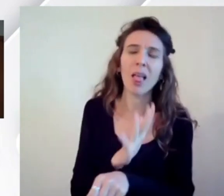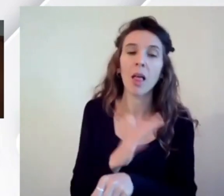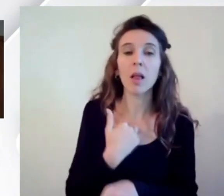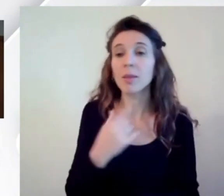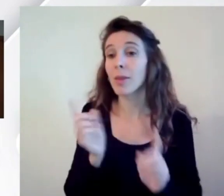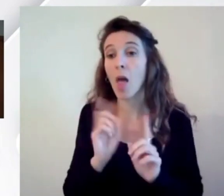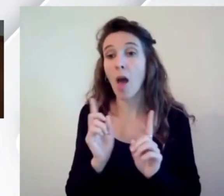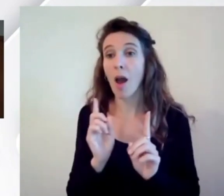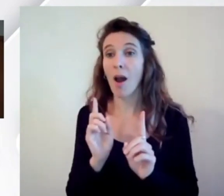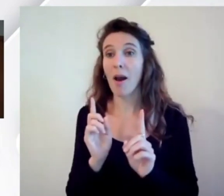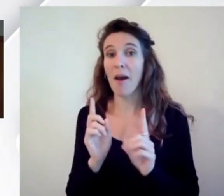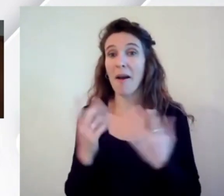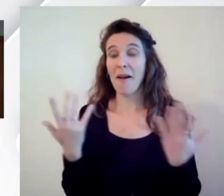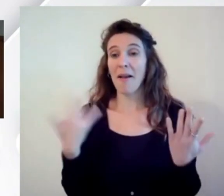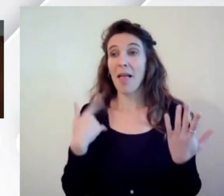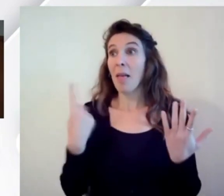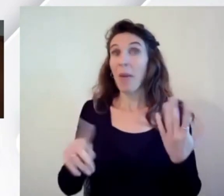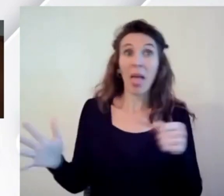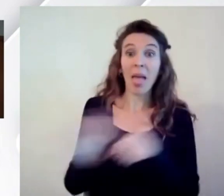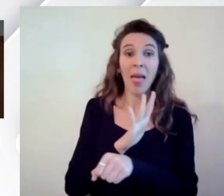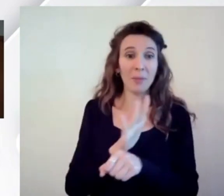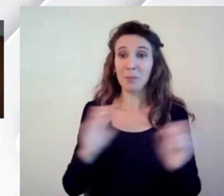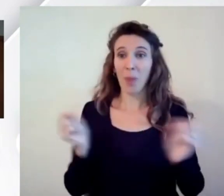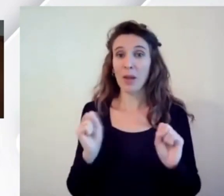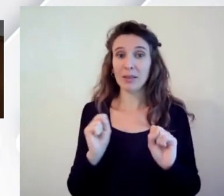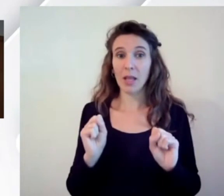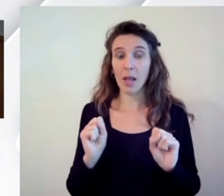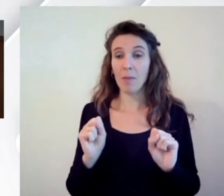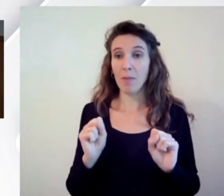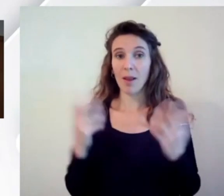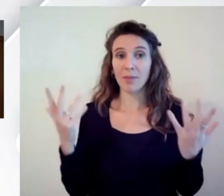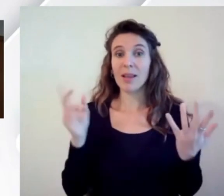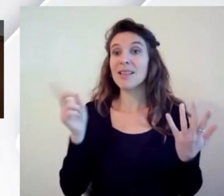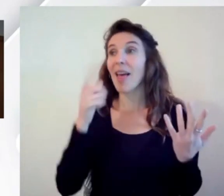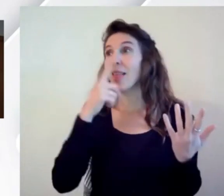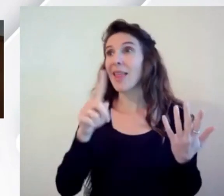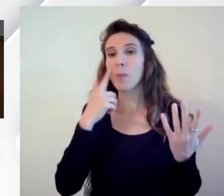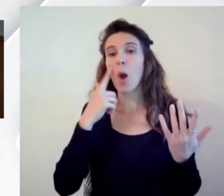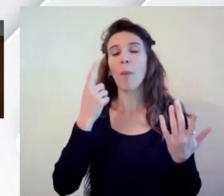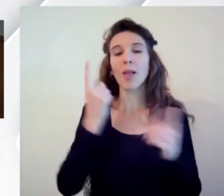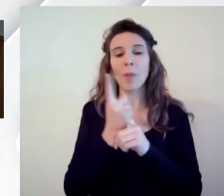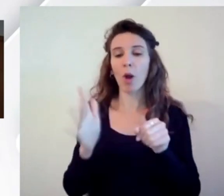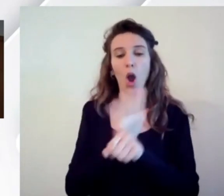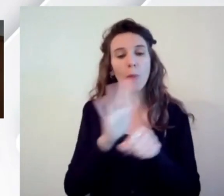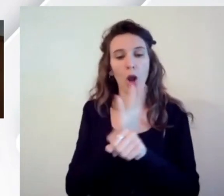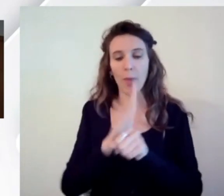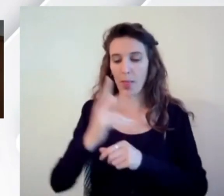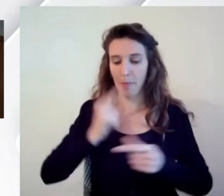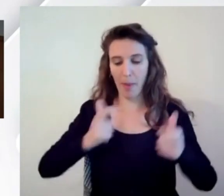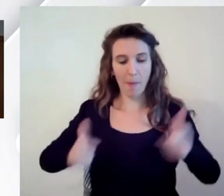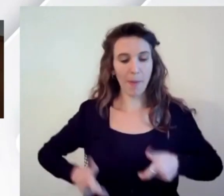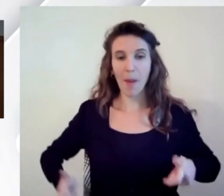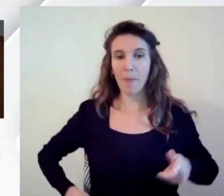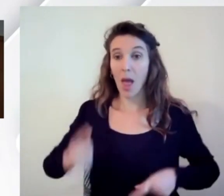questa la pezza non si può mettere se dobbiamo fare l'allertino lo dobbiamo ipotizzare già dall'inizio che